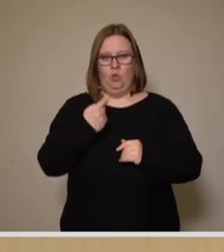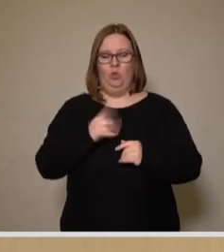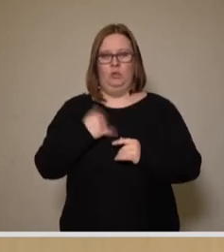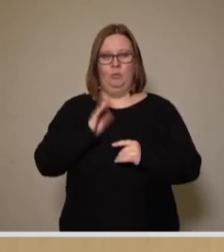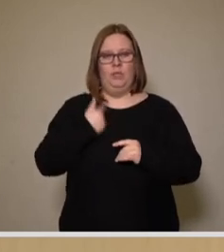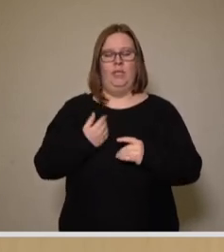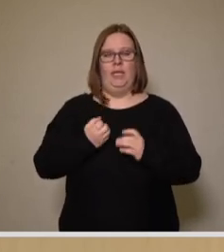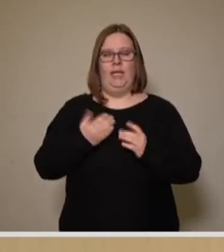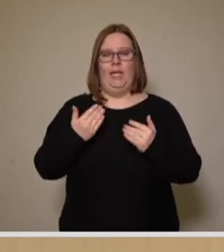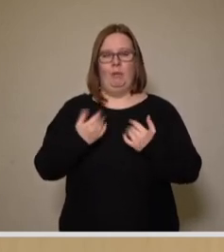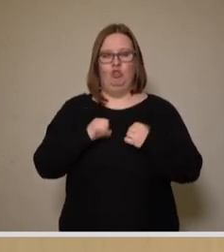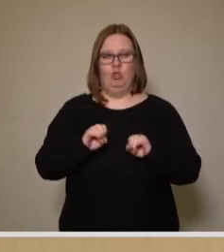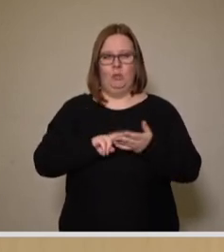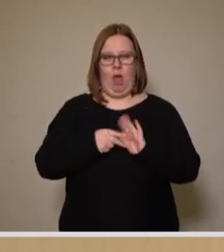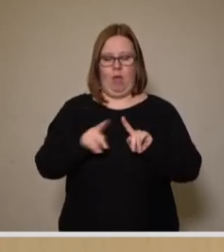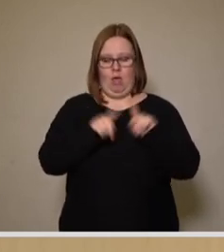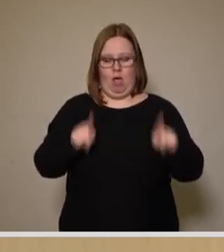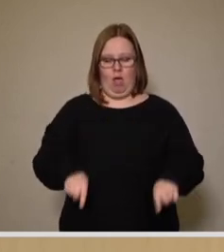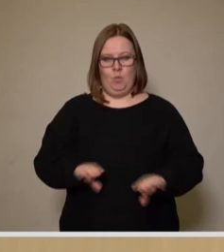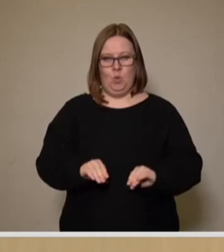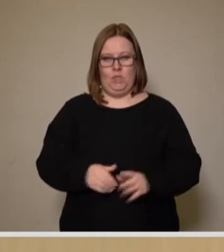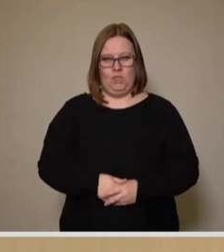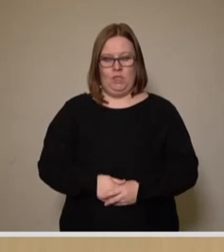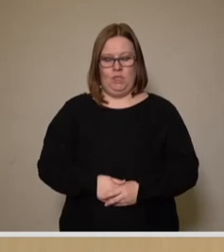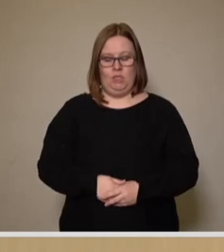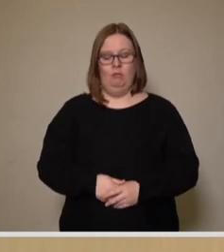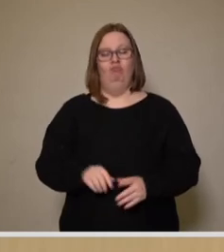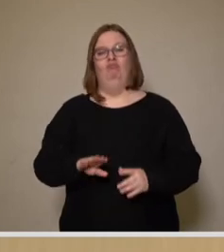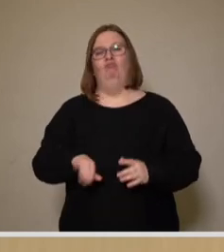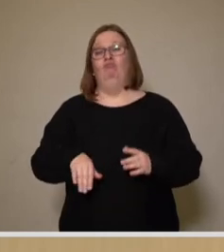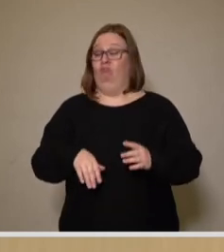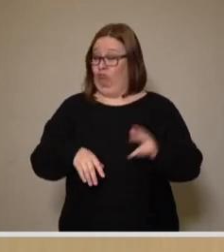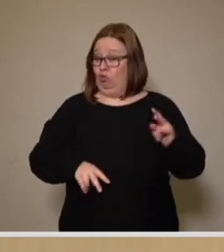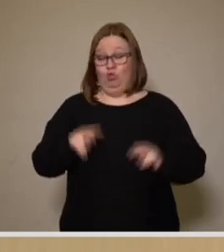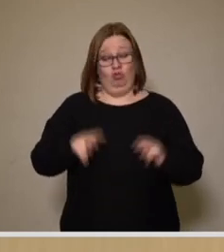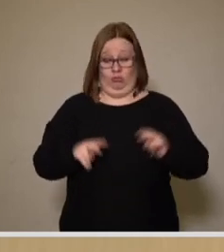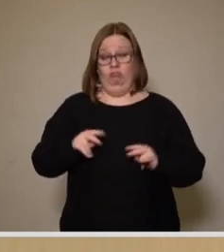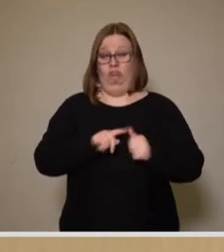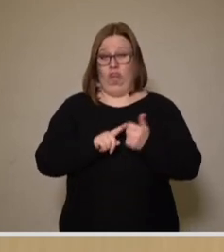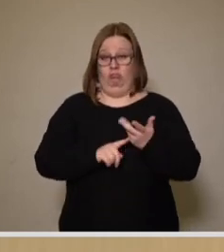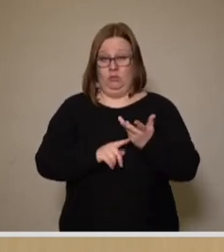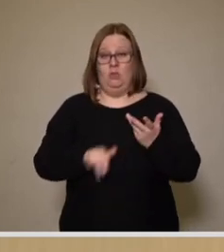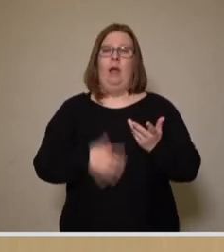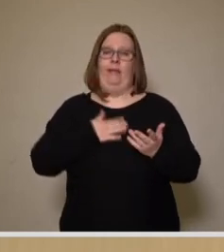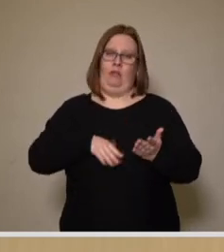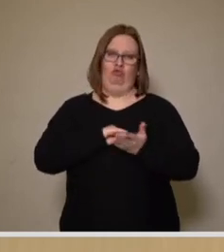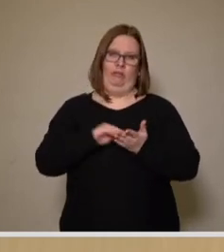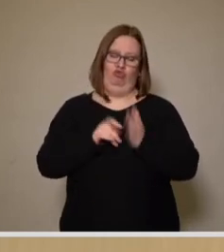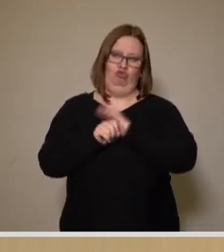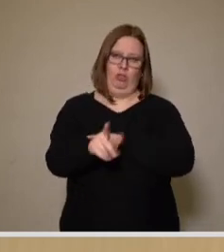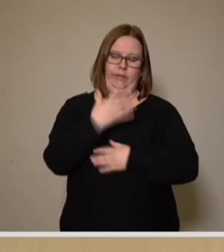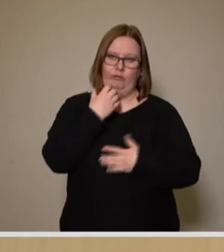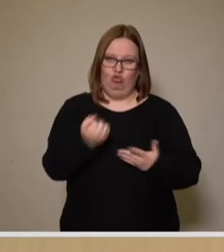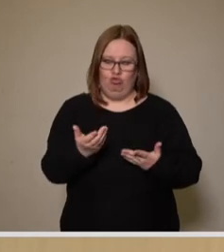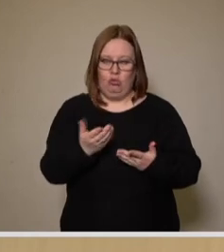Klimaschutzplaner anwenden. Es gibt da eine ganze Reihe von Unterschieden. Das würde ich Ihnen dann nochmal schriftlich später geben.